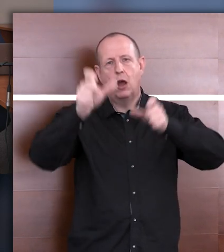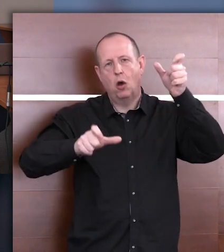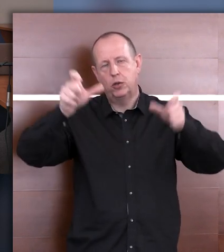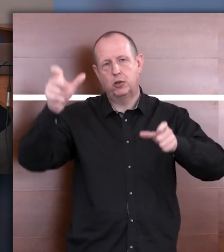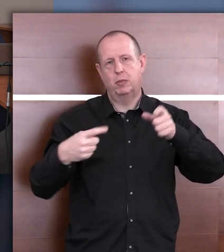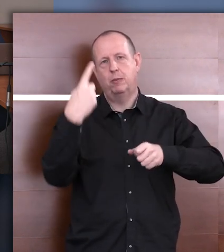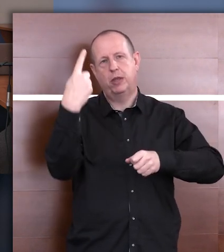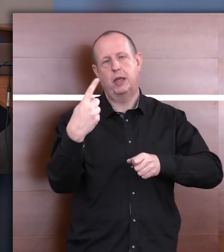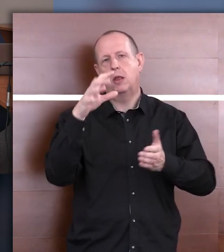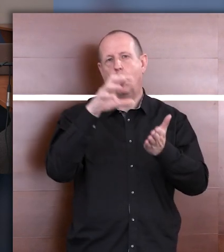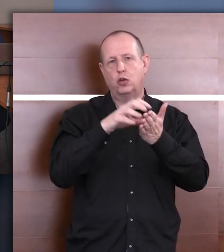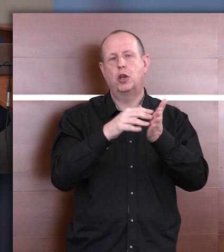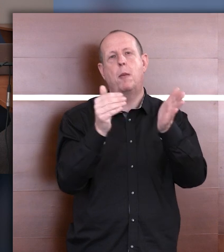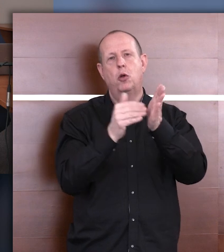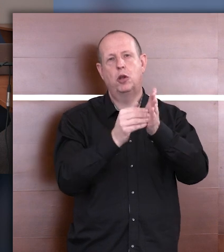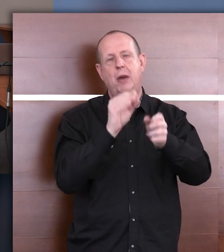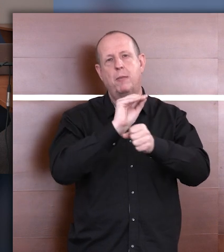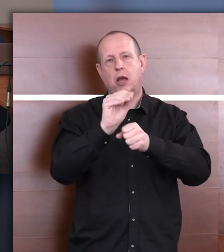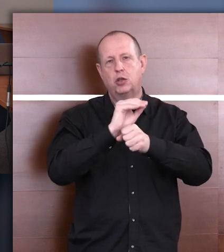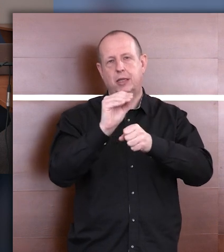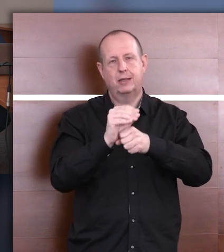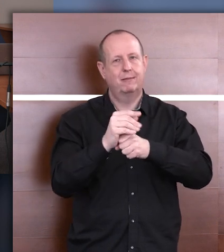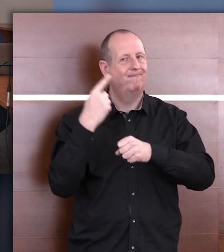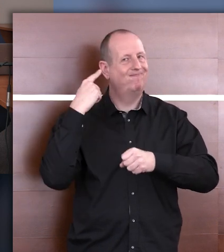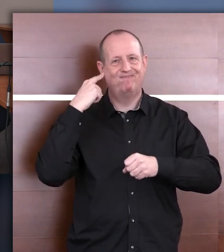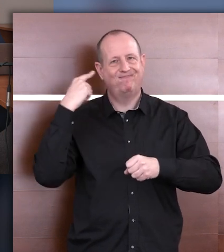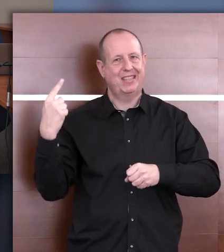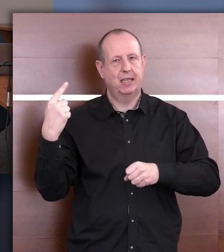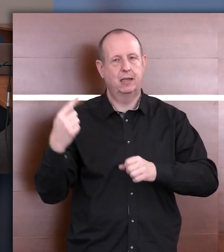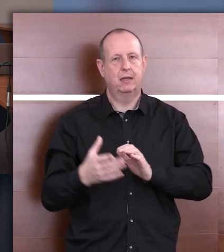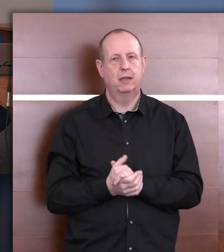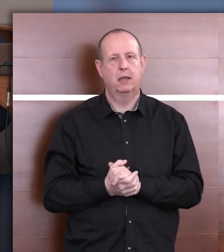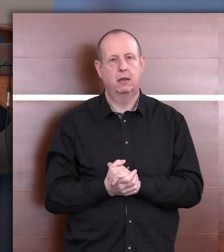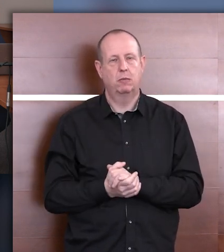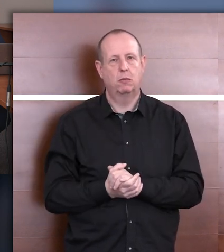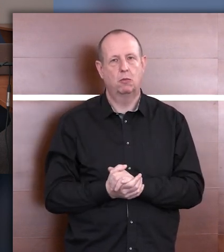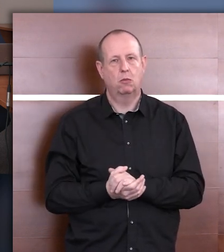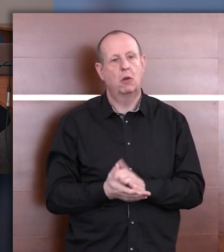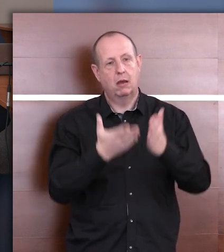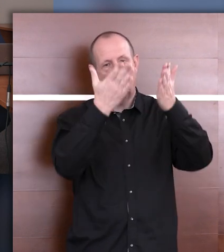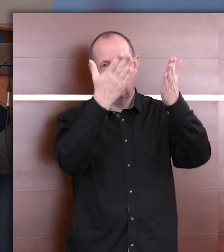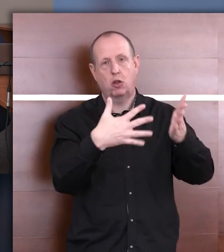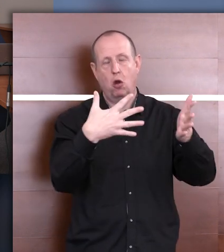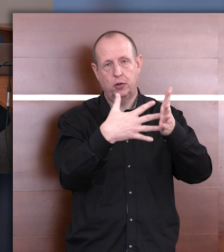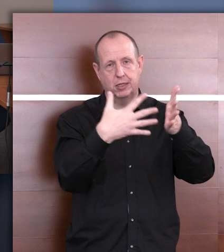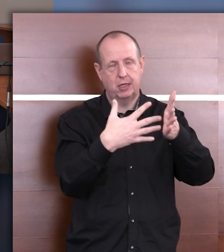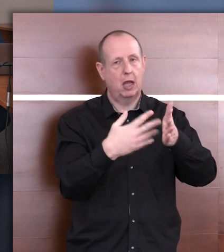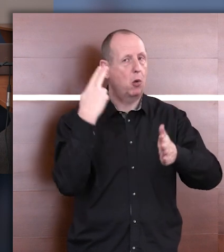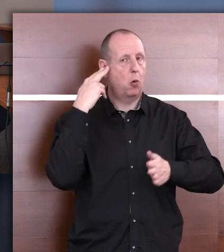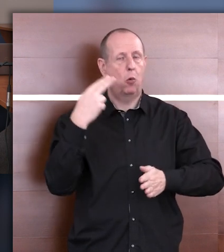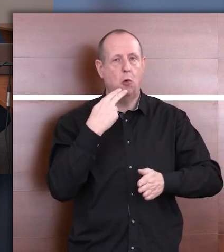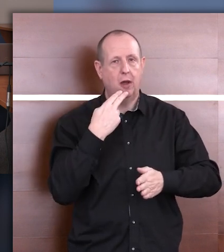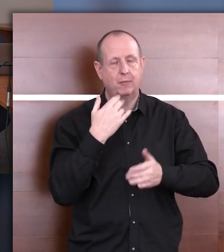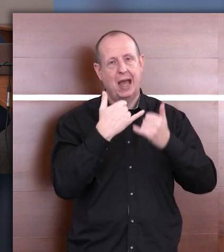miała orzeczenie o potrzeby kształcenia ze względu na niesłyszenia. Była uznana za osobę głuchą. Pozostałe dzieci były to